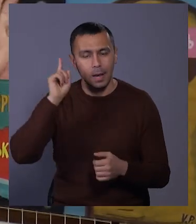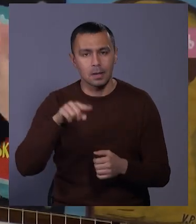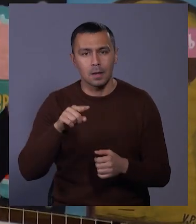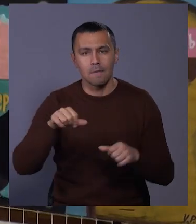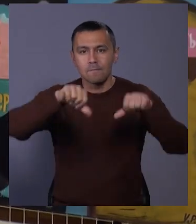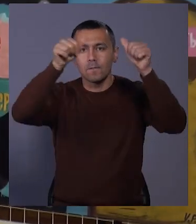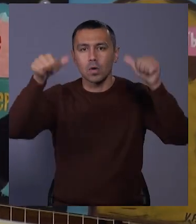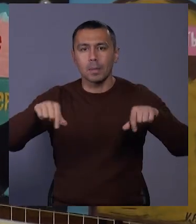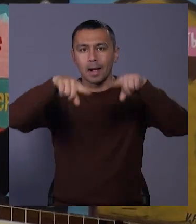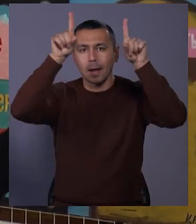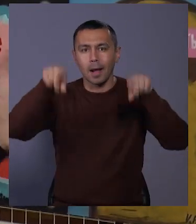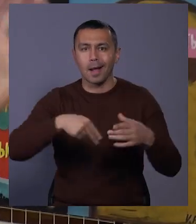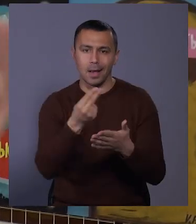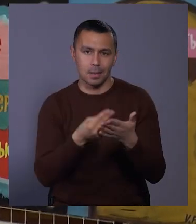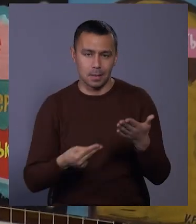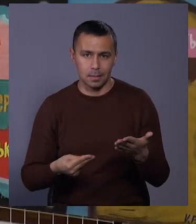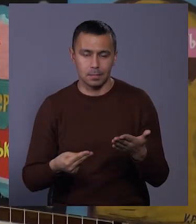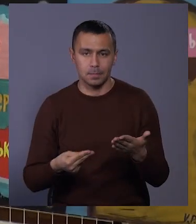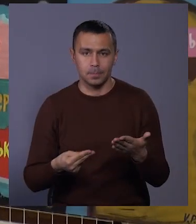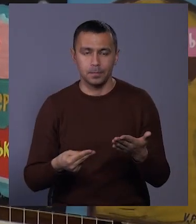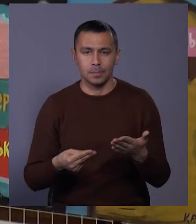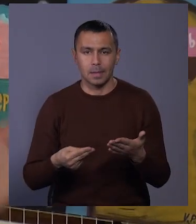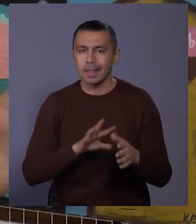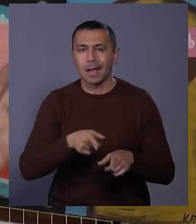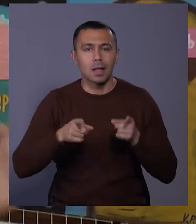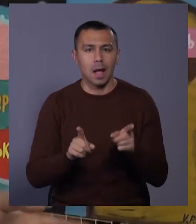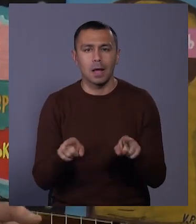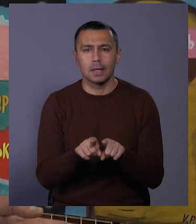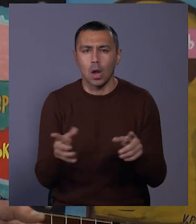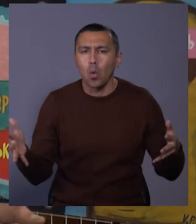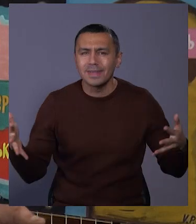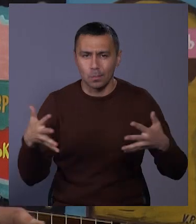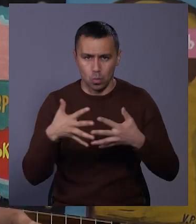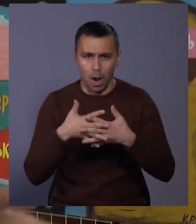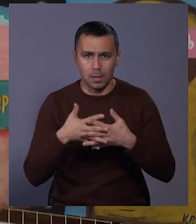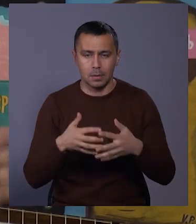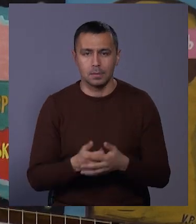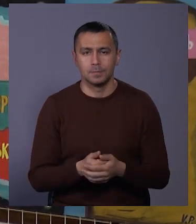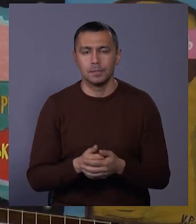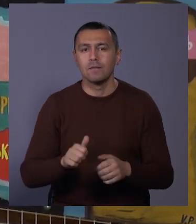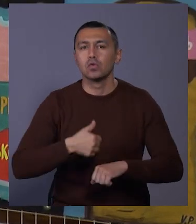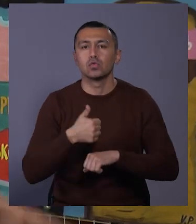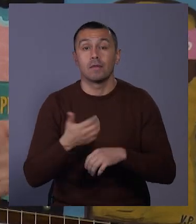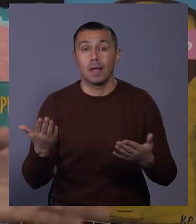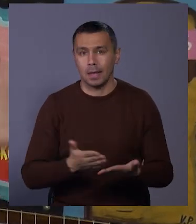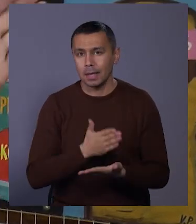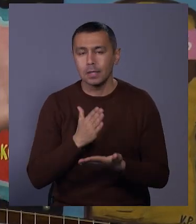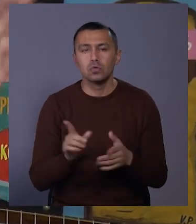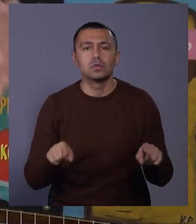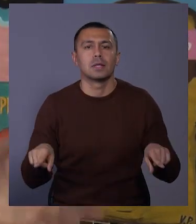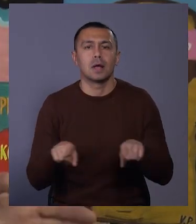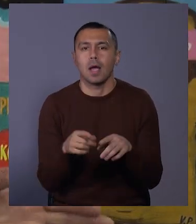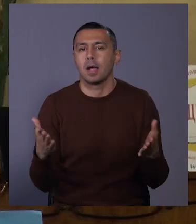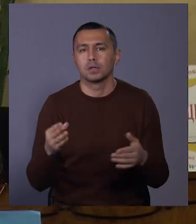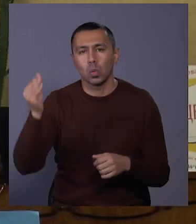вигляді картин. Причому картин не реалістичних, а концептуальних. В основі яких лежить щось така,